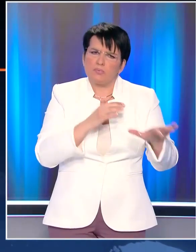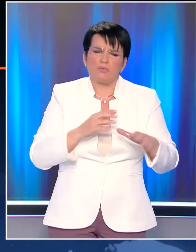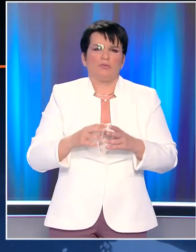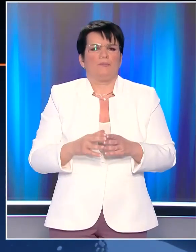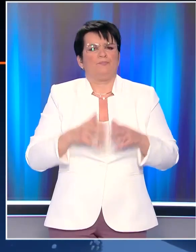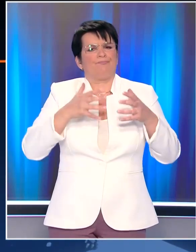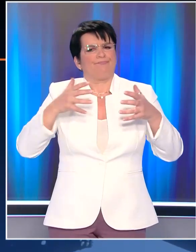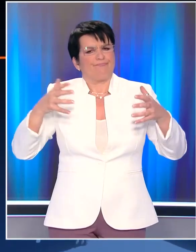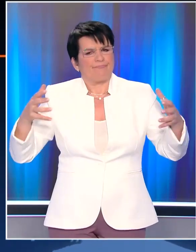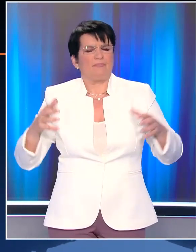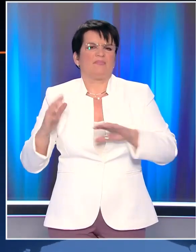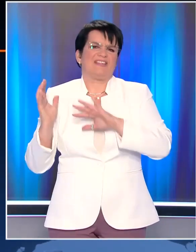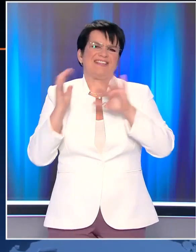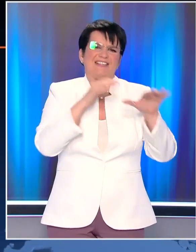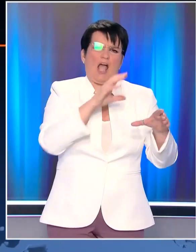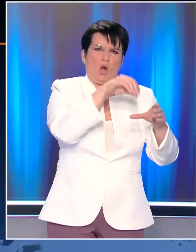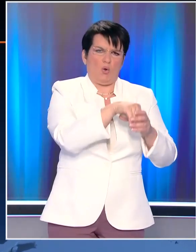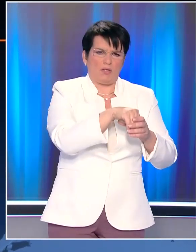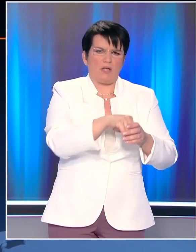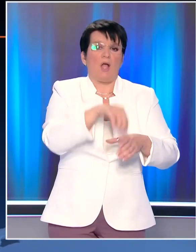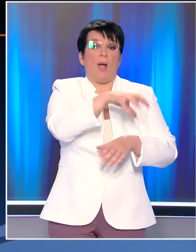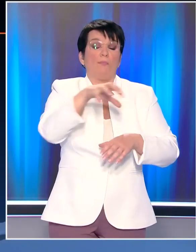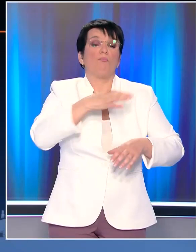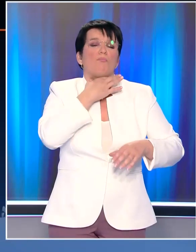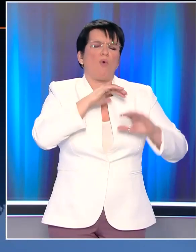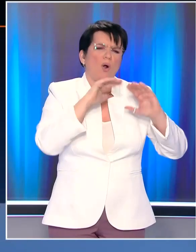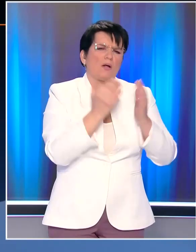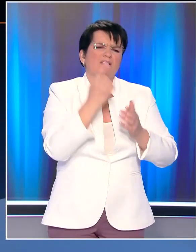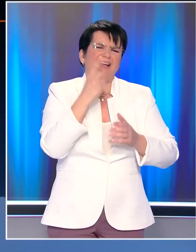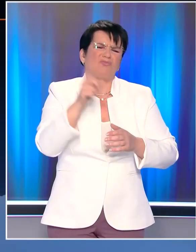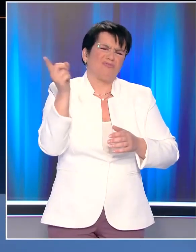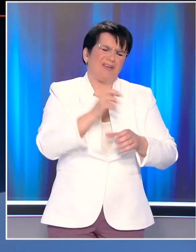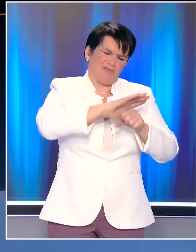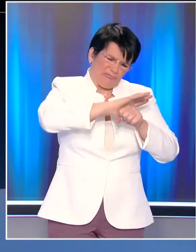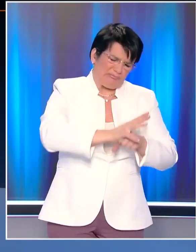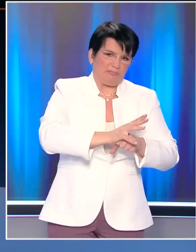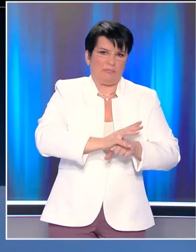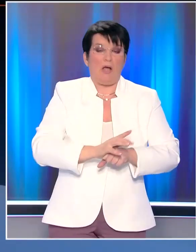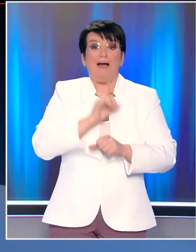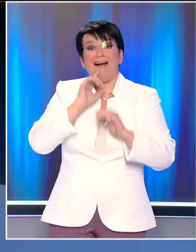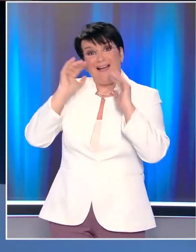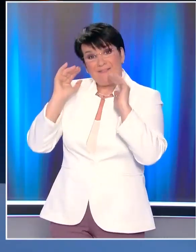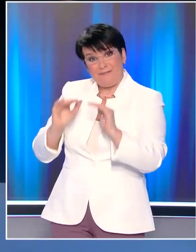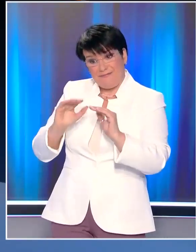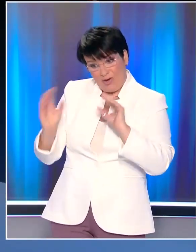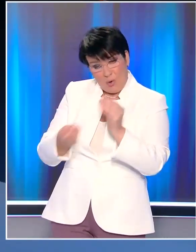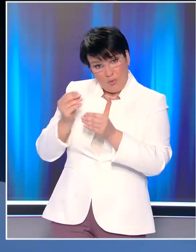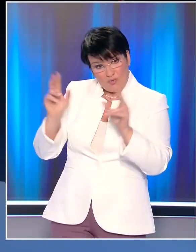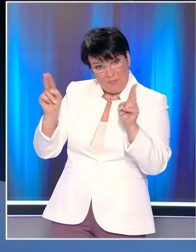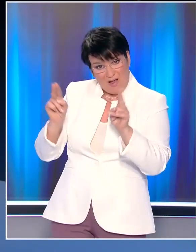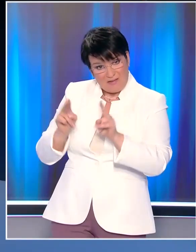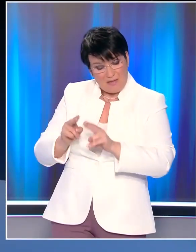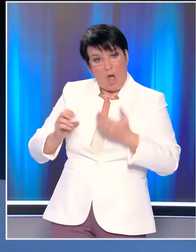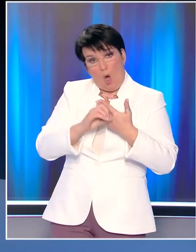Έχουμε αρκετές εισαγωγές. Οι μονάδες μας είναι στο 100% καλυμμένες. Εάν συνεχιστεί η μείωση των κρουσμάτων, όπως